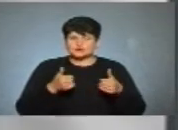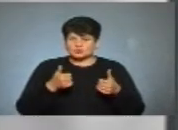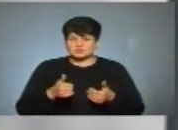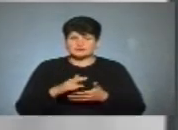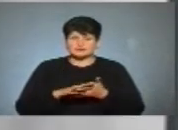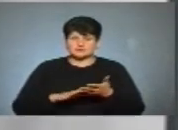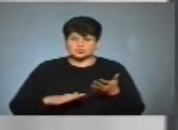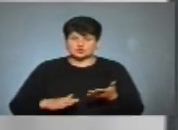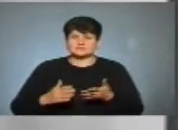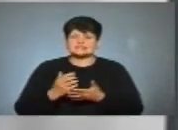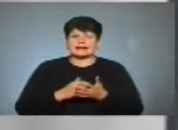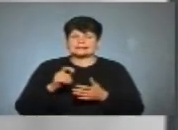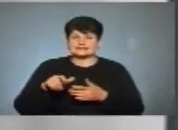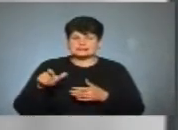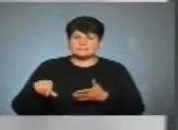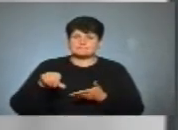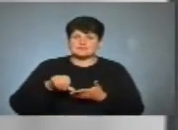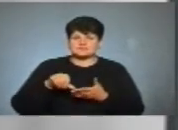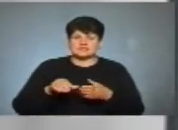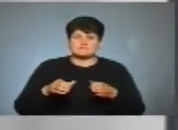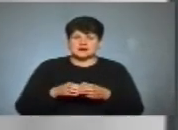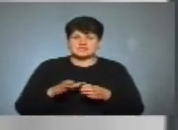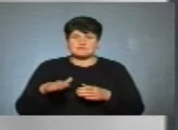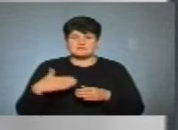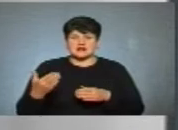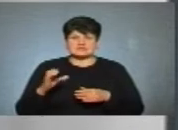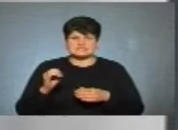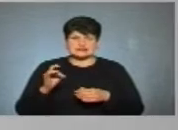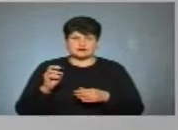продовжимо із нашим наступним кандидатом. Це представник партії «Правий сектор».